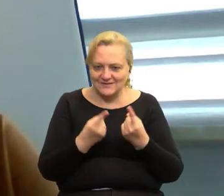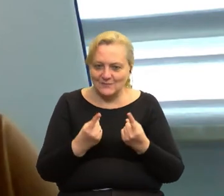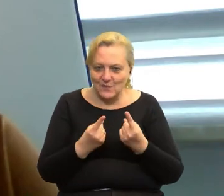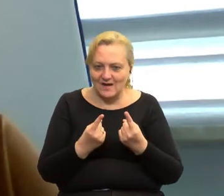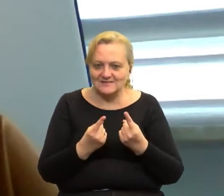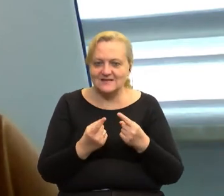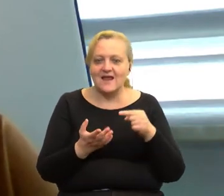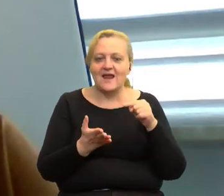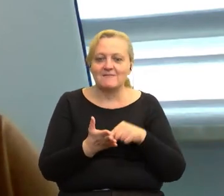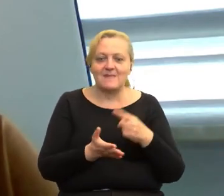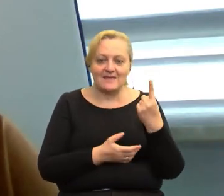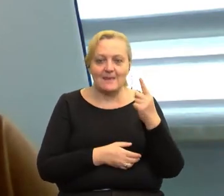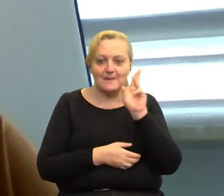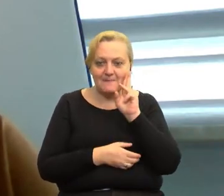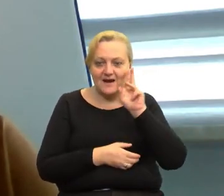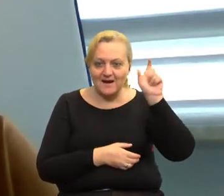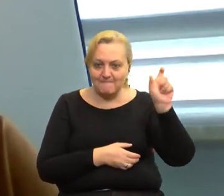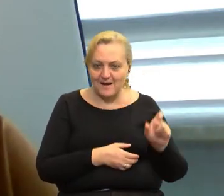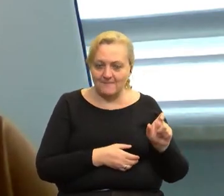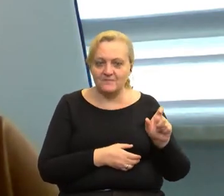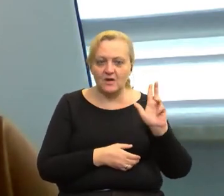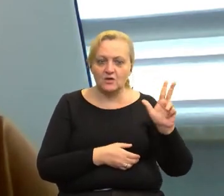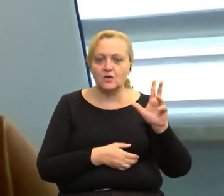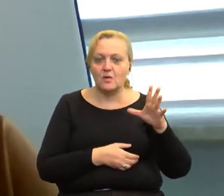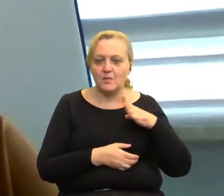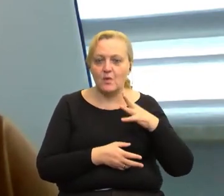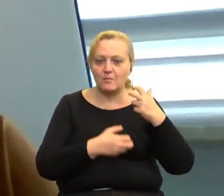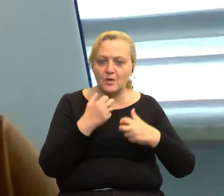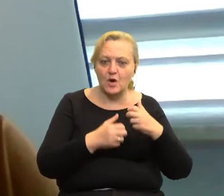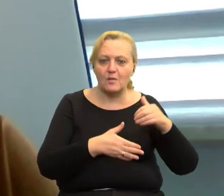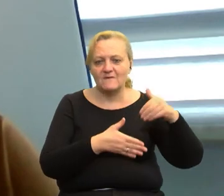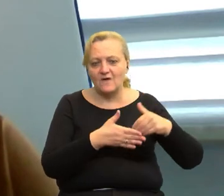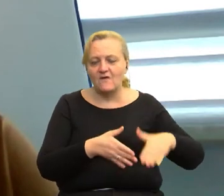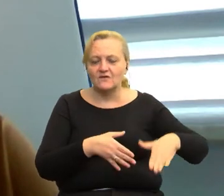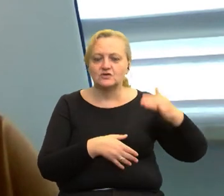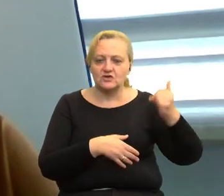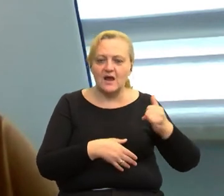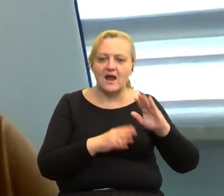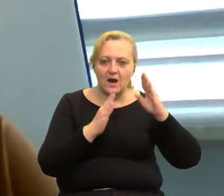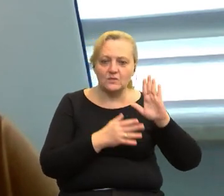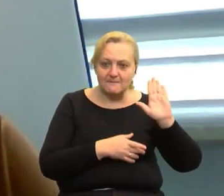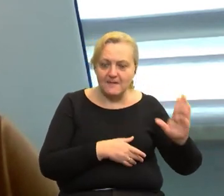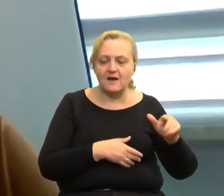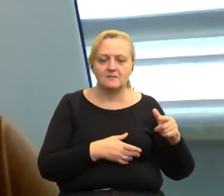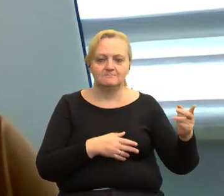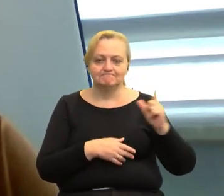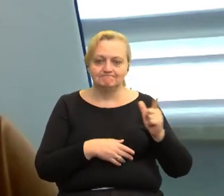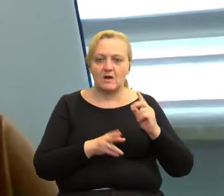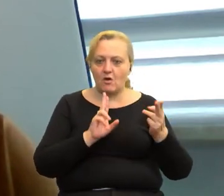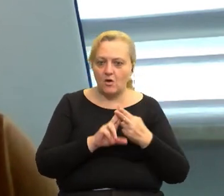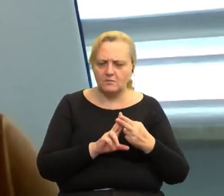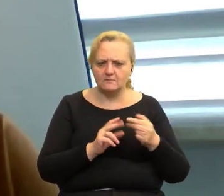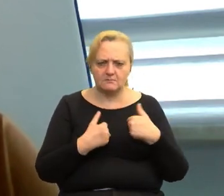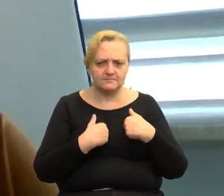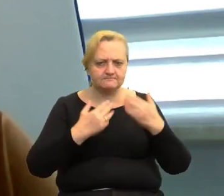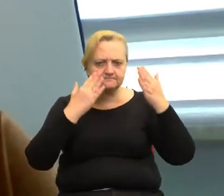Po prostu jedna z mam, która boryka się z wychowywaniem dziecka z autyzmem, z nami się skontaktowała i żeśmy sobie uświadomili, że